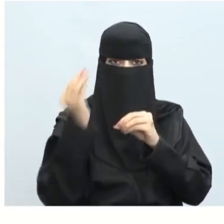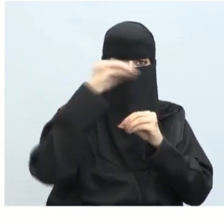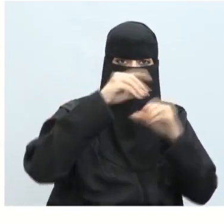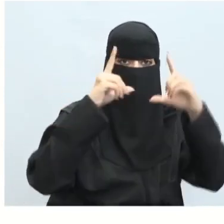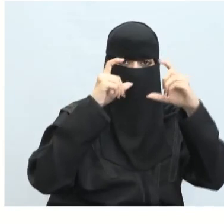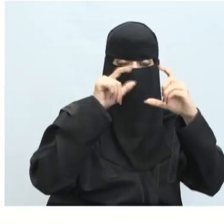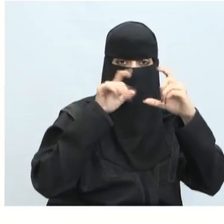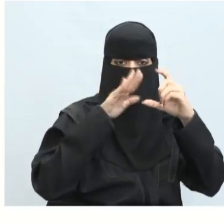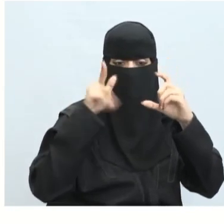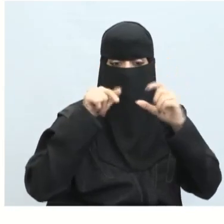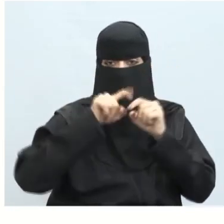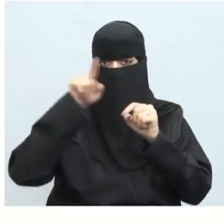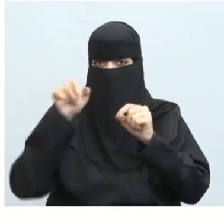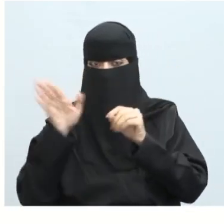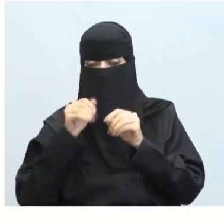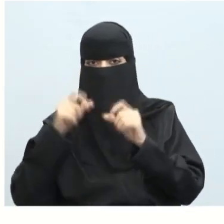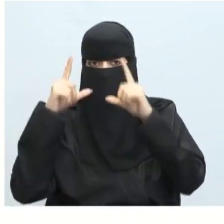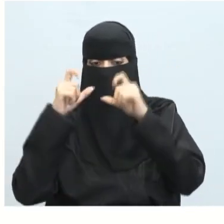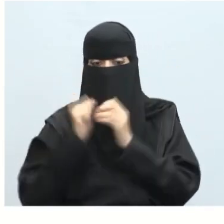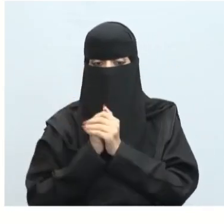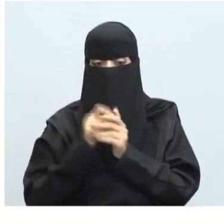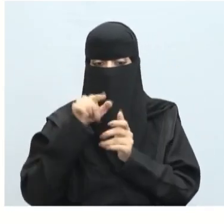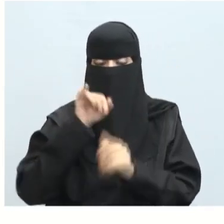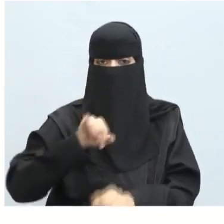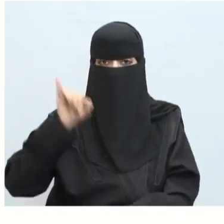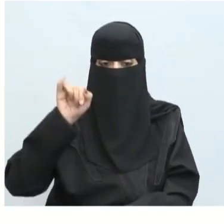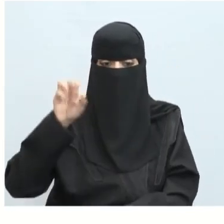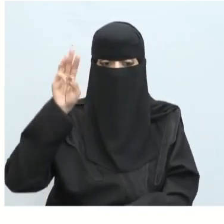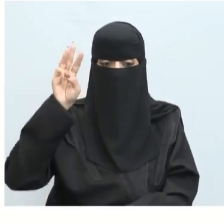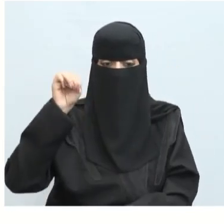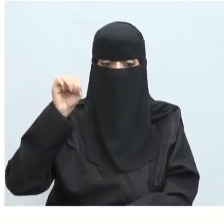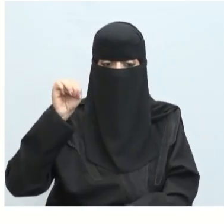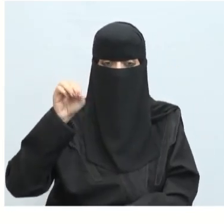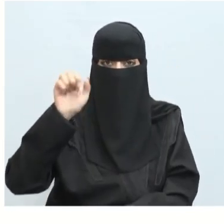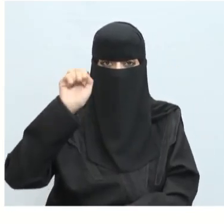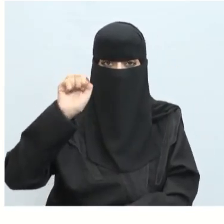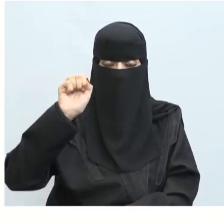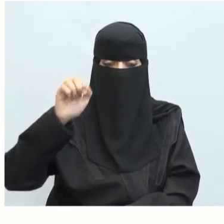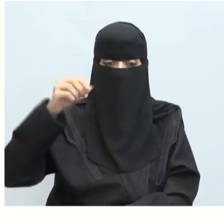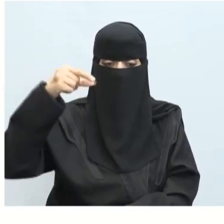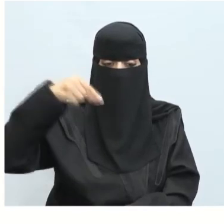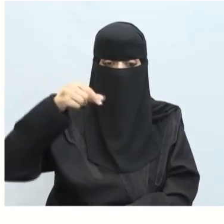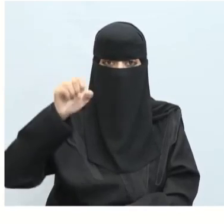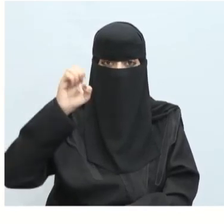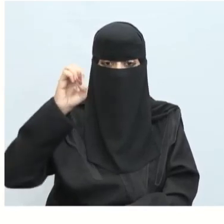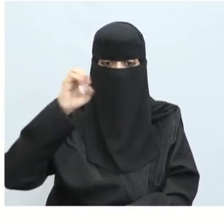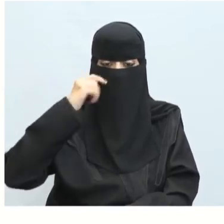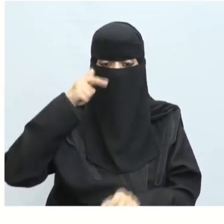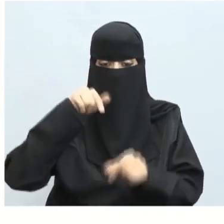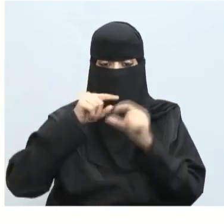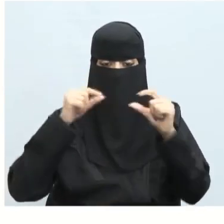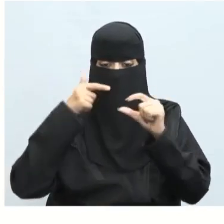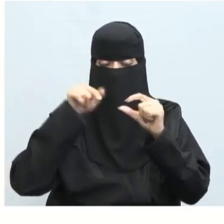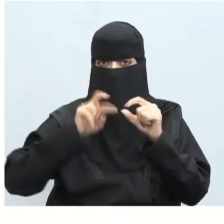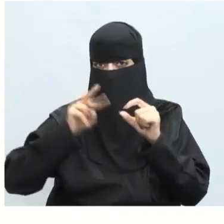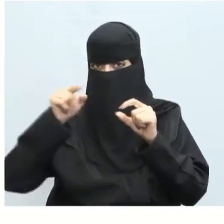الرياض من خاصية إيميج صورة نلاحظ لدينا تحميلها من خاصية إيميج صورة هنا لدينا إيميج